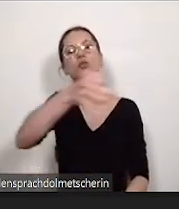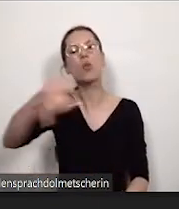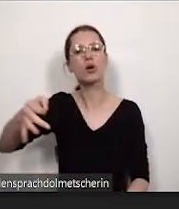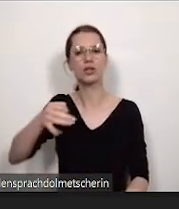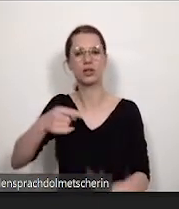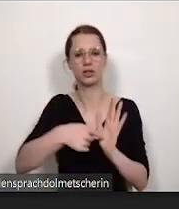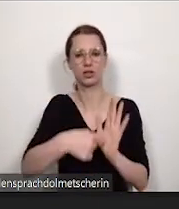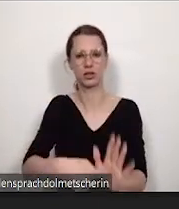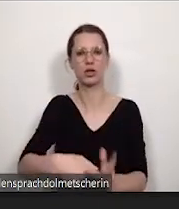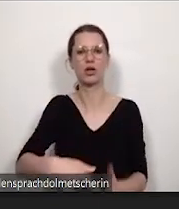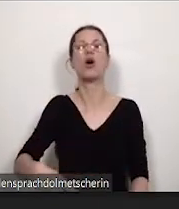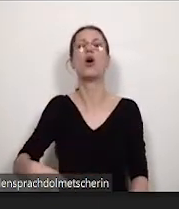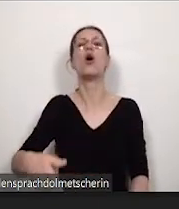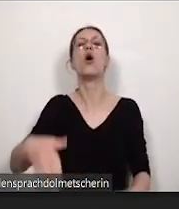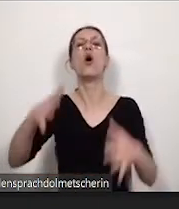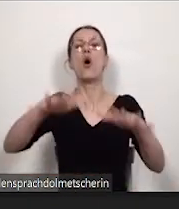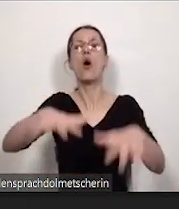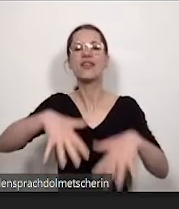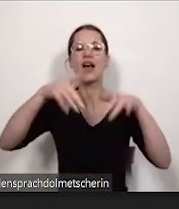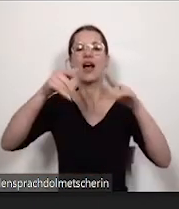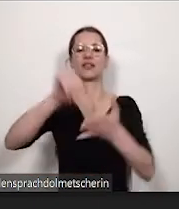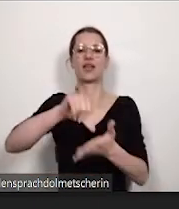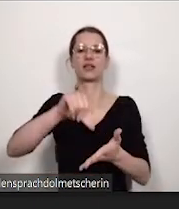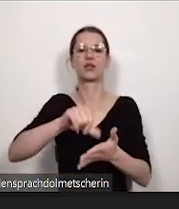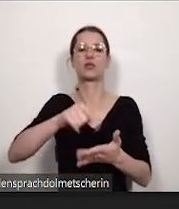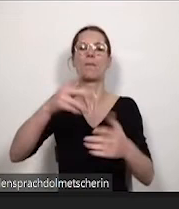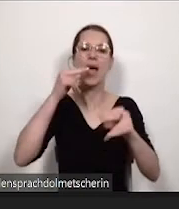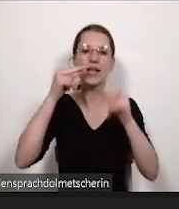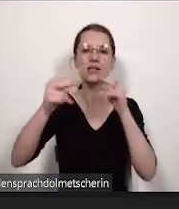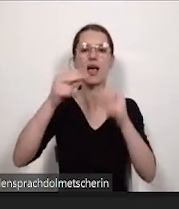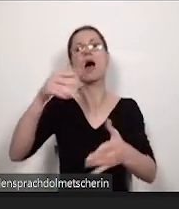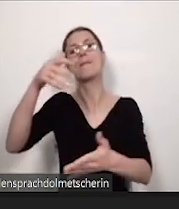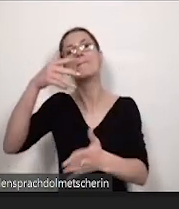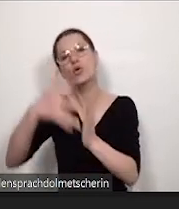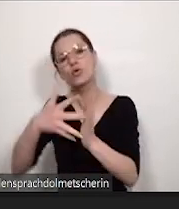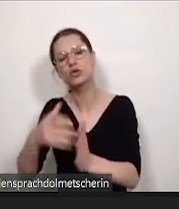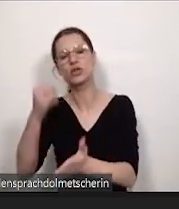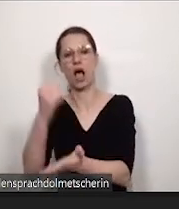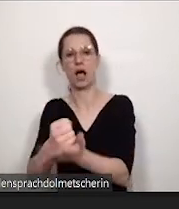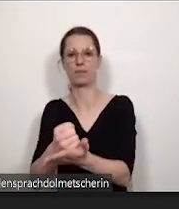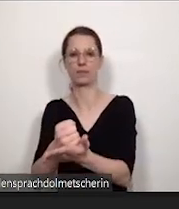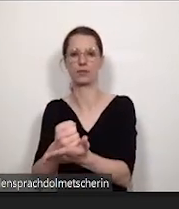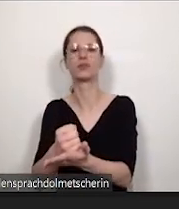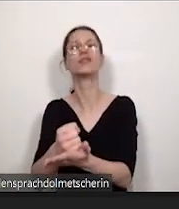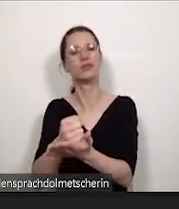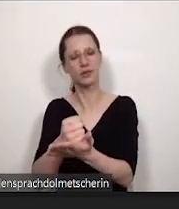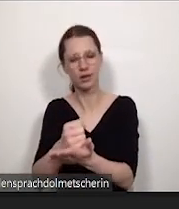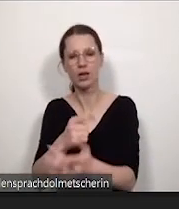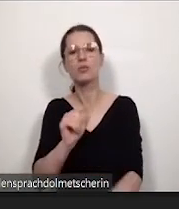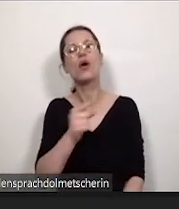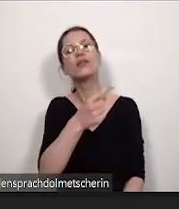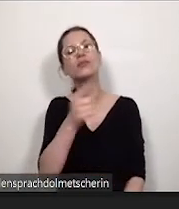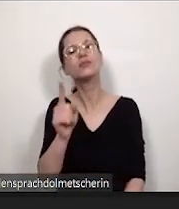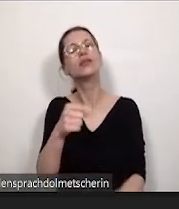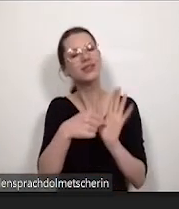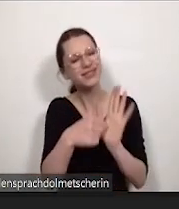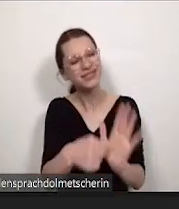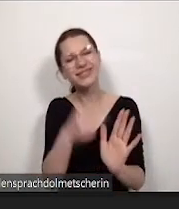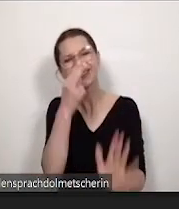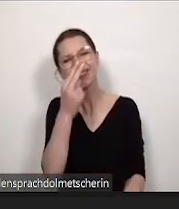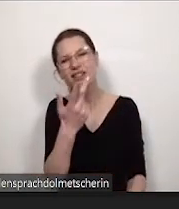Hörsaalzentrum, Mensa, Eingang und Prüfungsamt, um den Spielenden immer wieder eine Orientierung zu geben, zu welchen weiteren